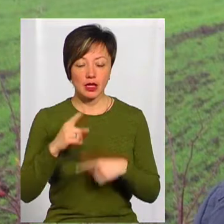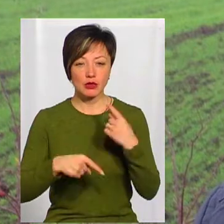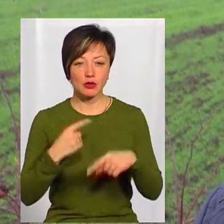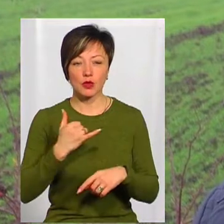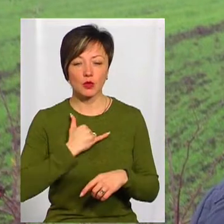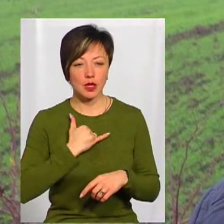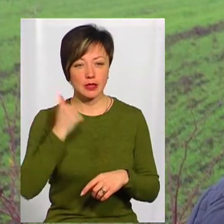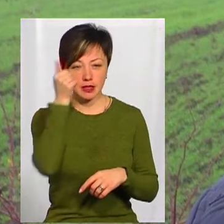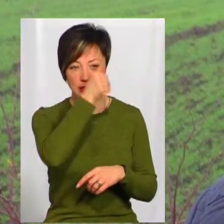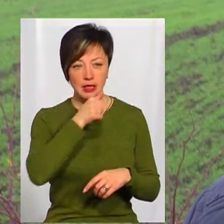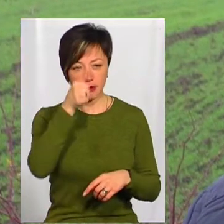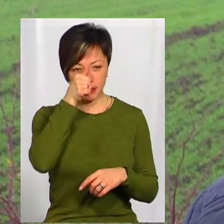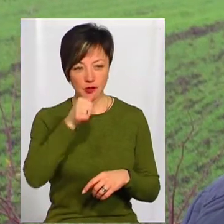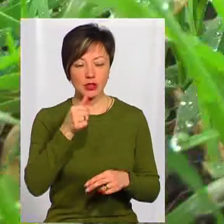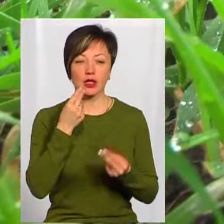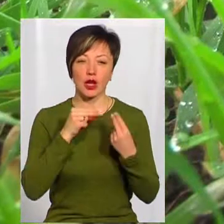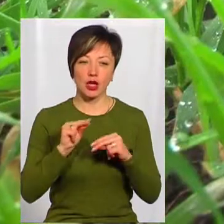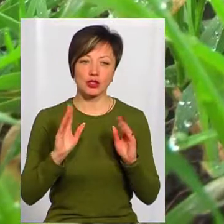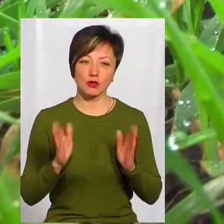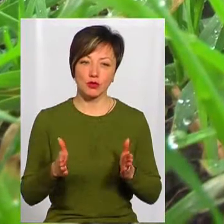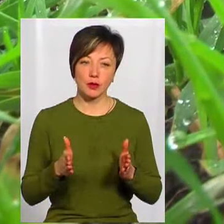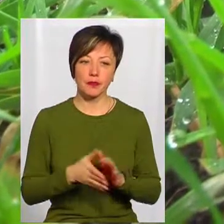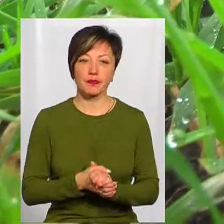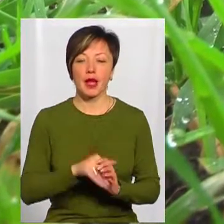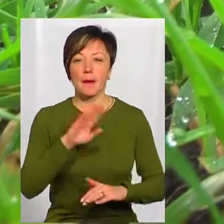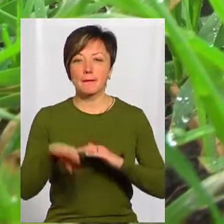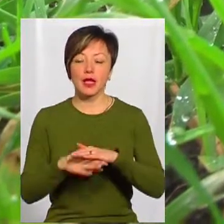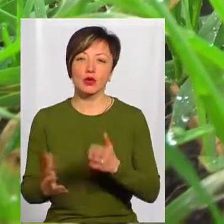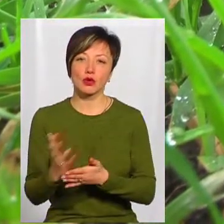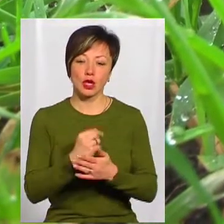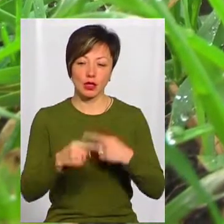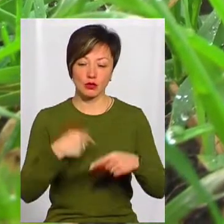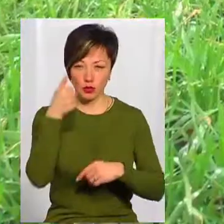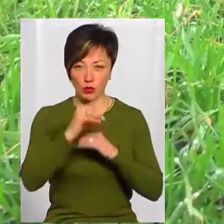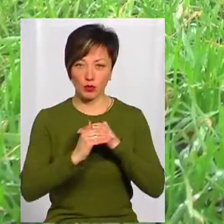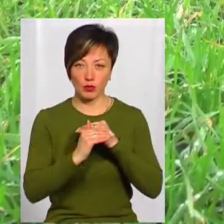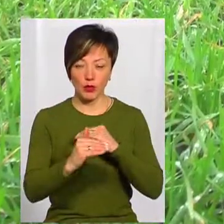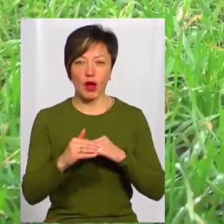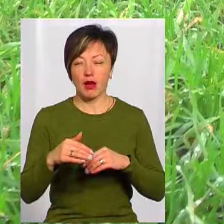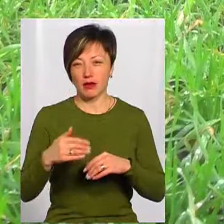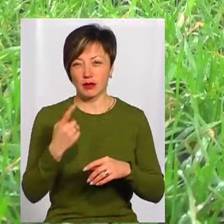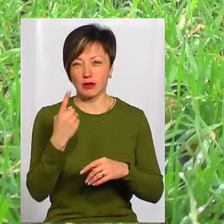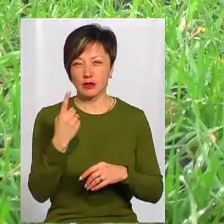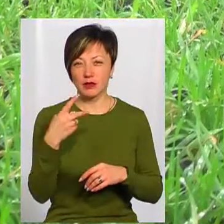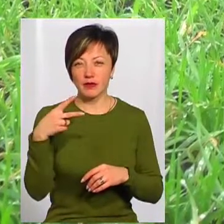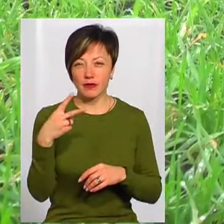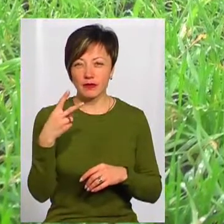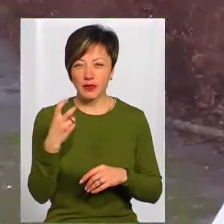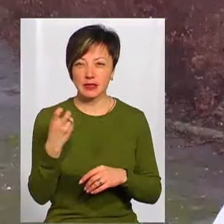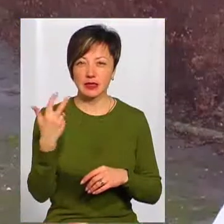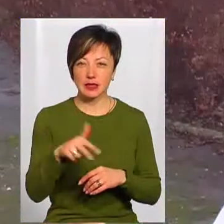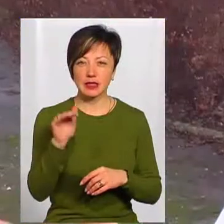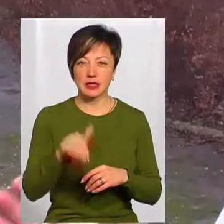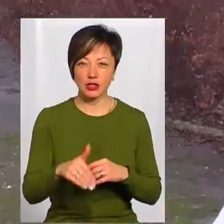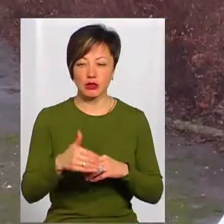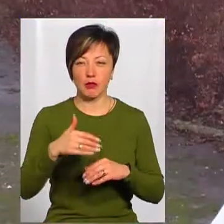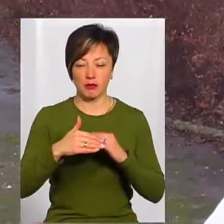рік місяця, він кращий буде. Підорожай наступного року в області посіяли озимих культур на 230 тисячах гектарів полів.